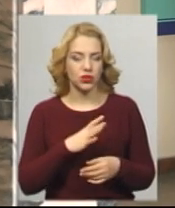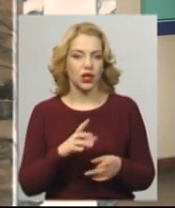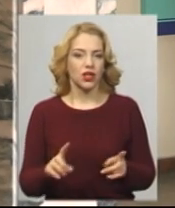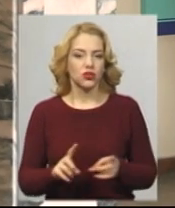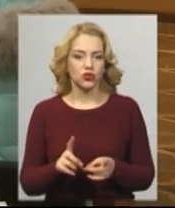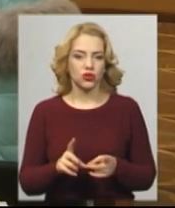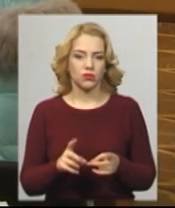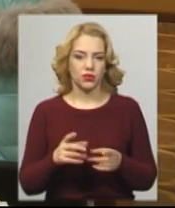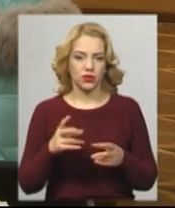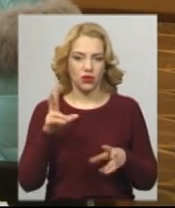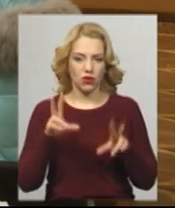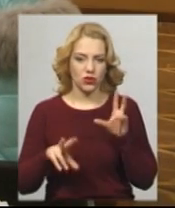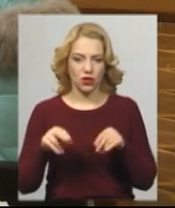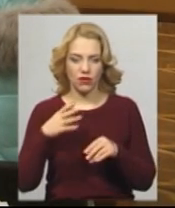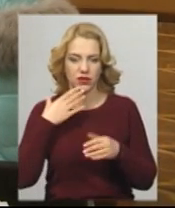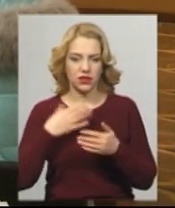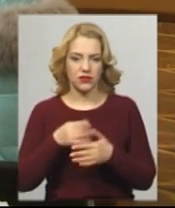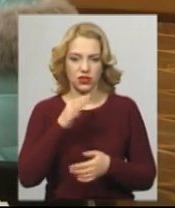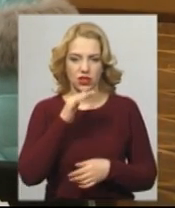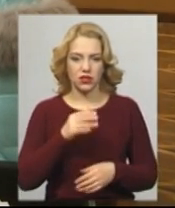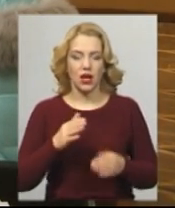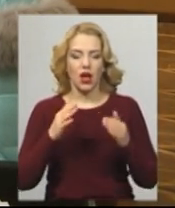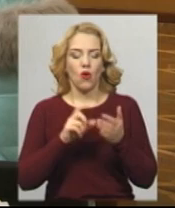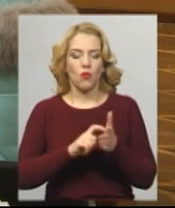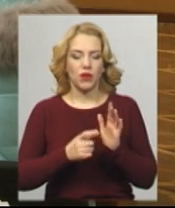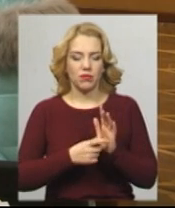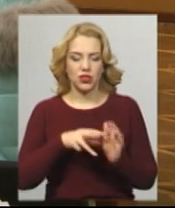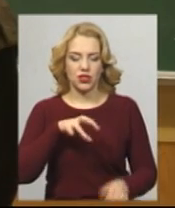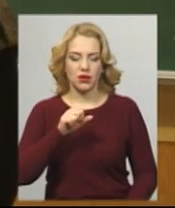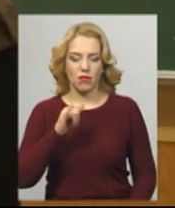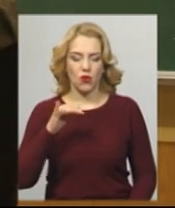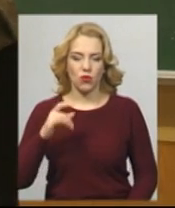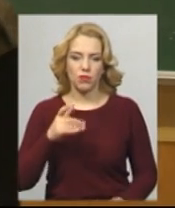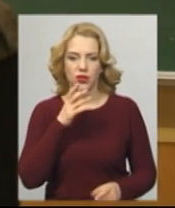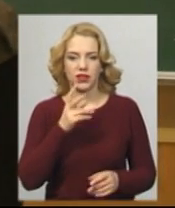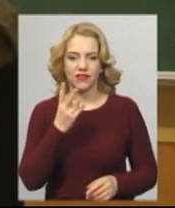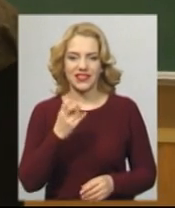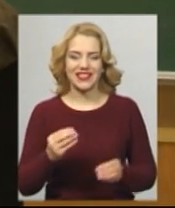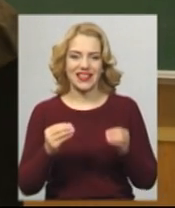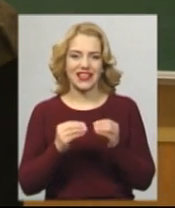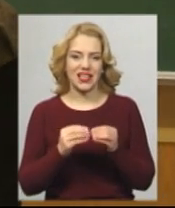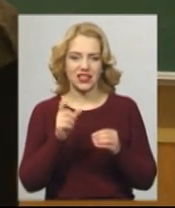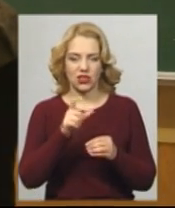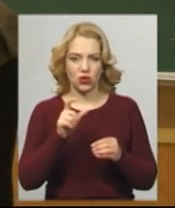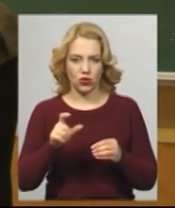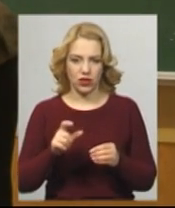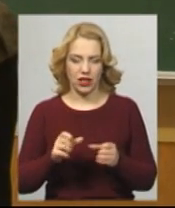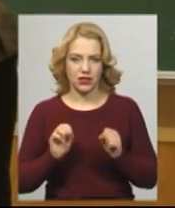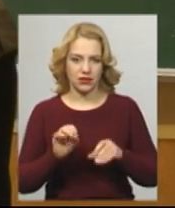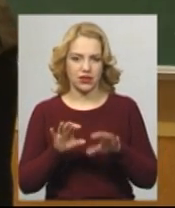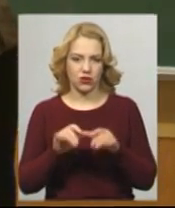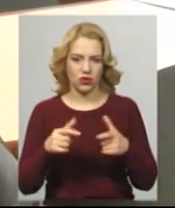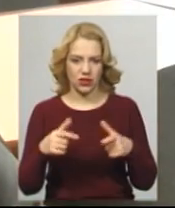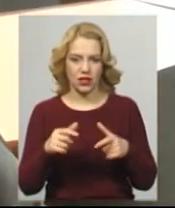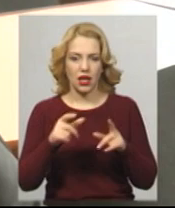розрахувати свій час. У приміщенні МАУП одночасно складають тести 210 вступників у 14 аудиторіях. Правила тестування, каже